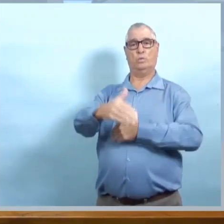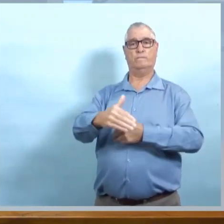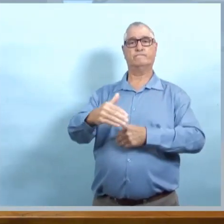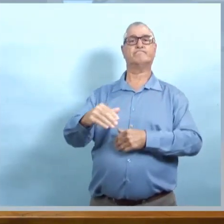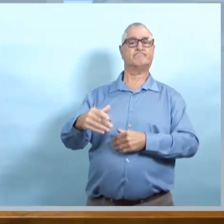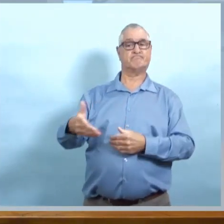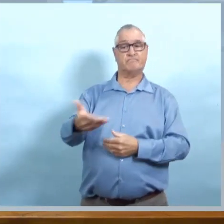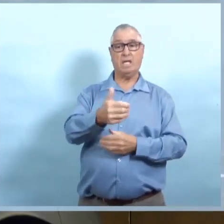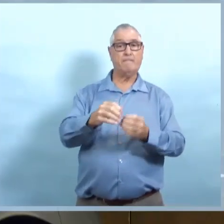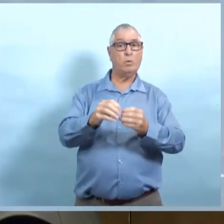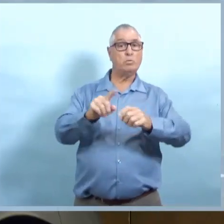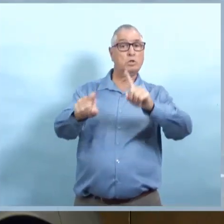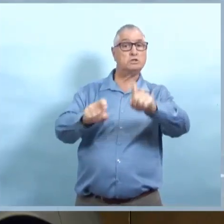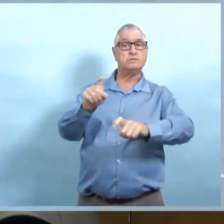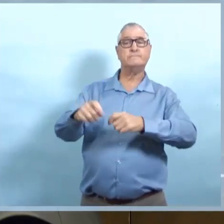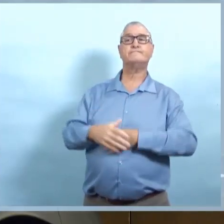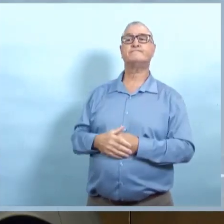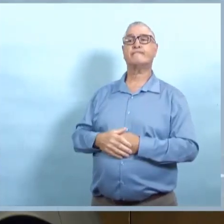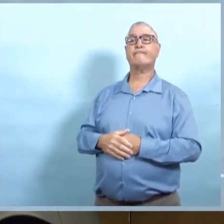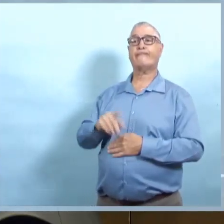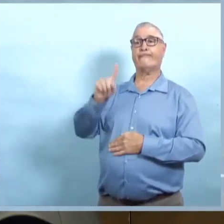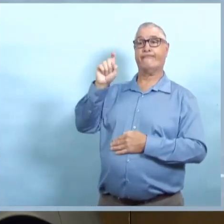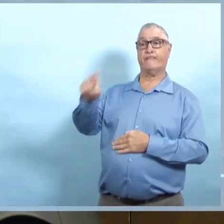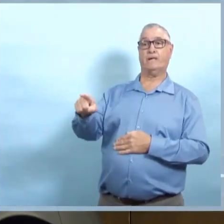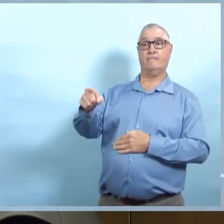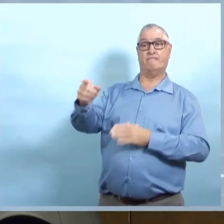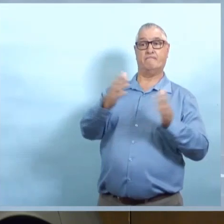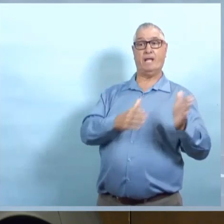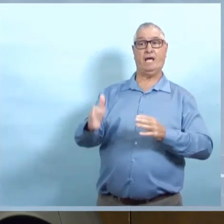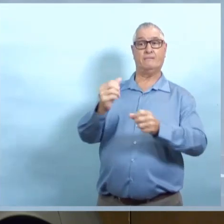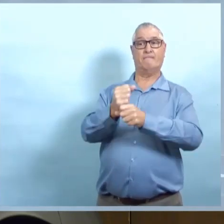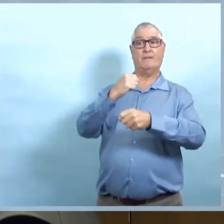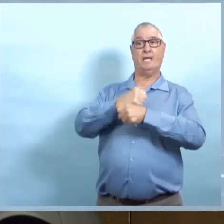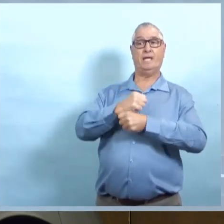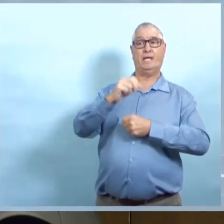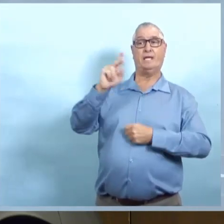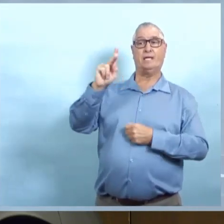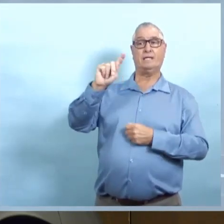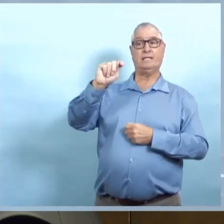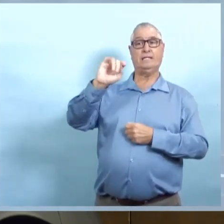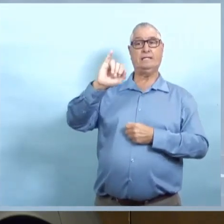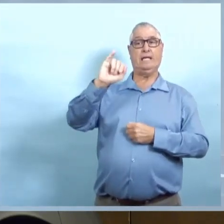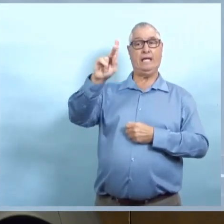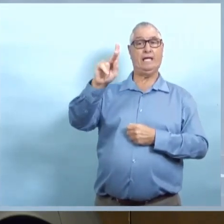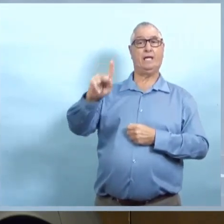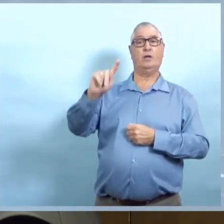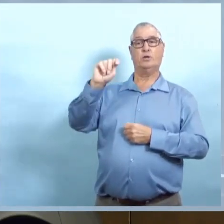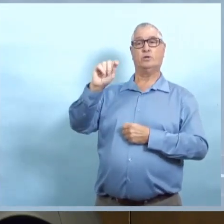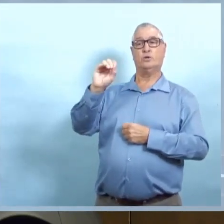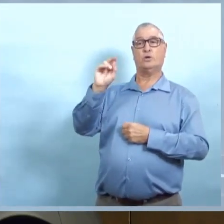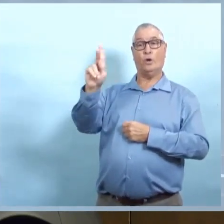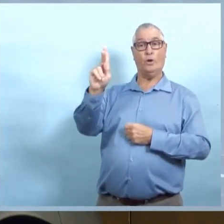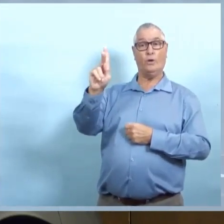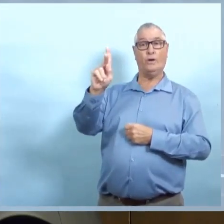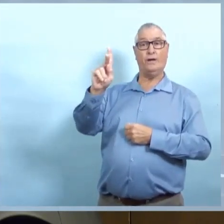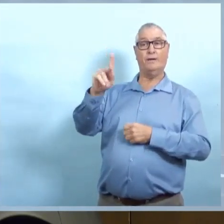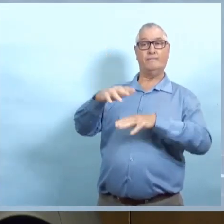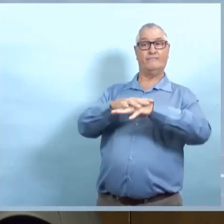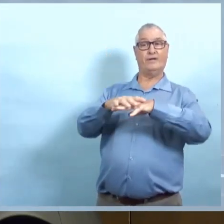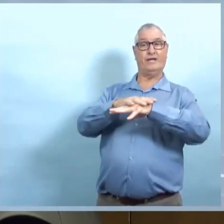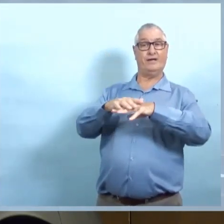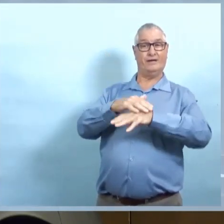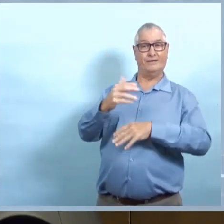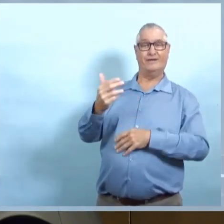et présentés différemment à cette population plus jeune, nous allons le faire. Merci, M. le ministre. Nous revenons à la salle 68.